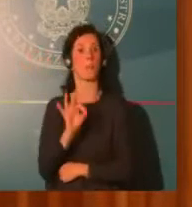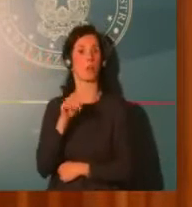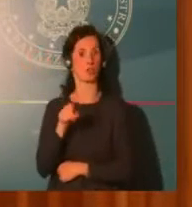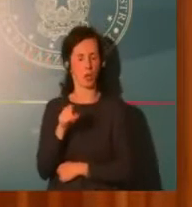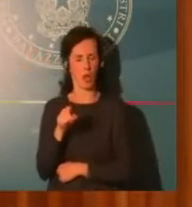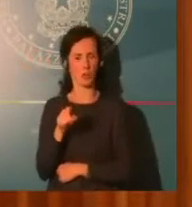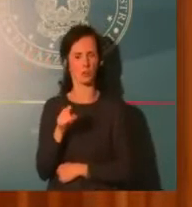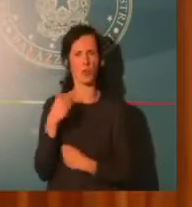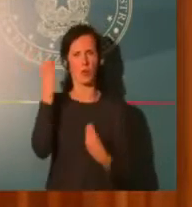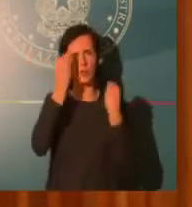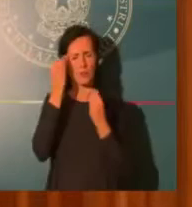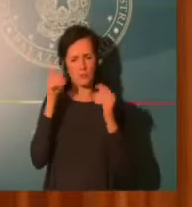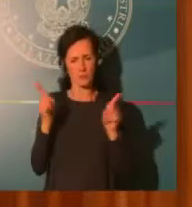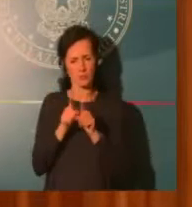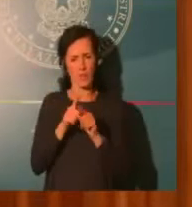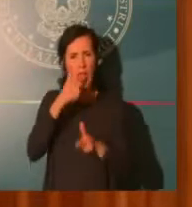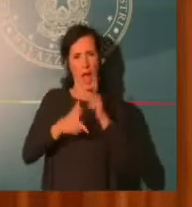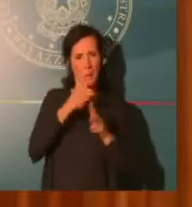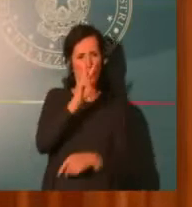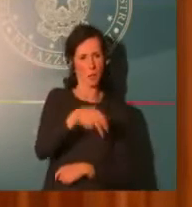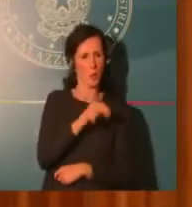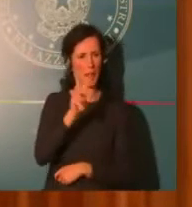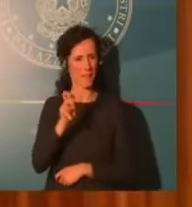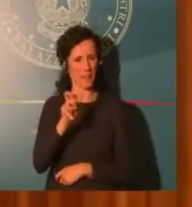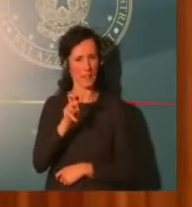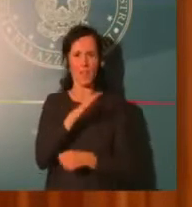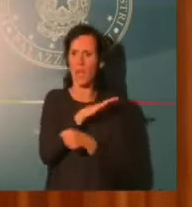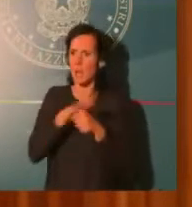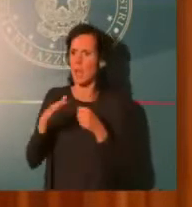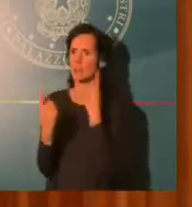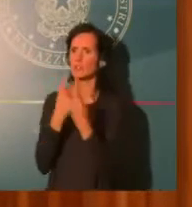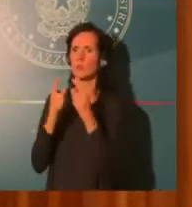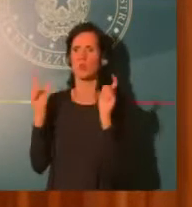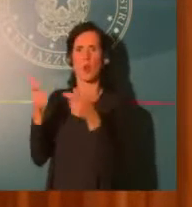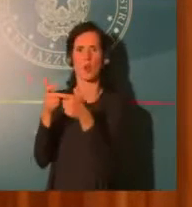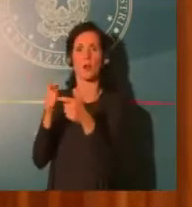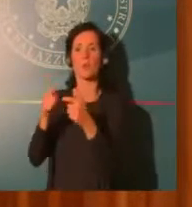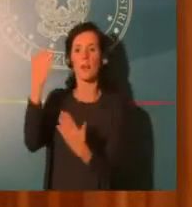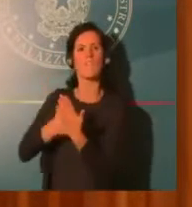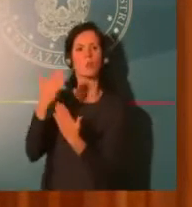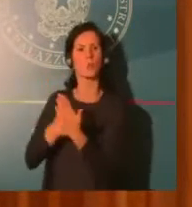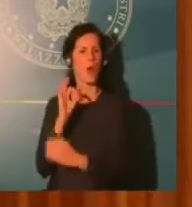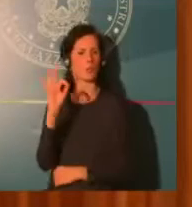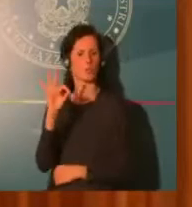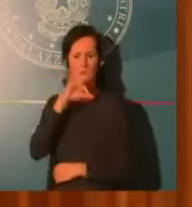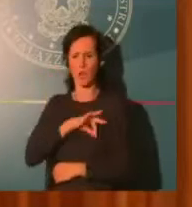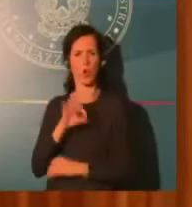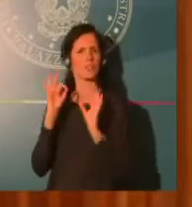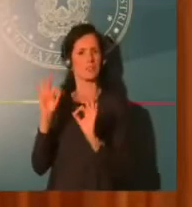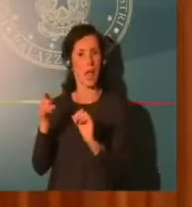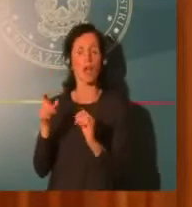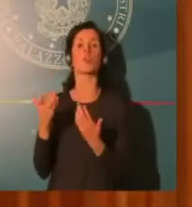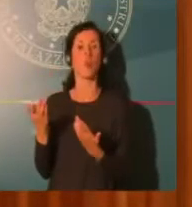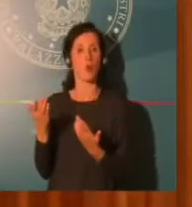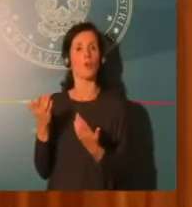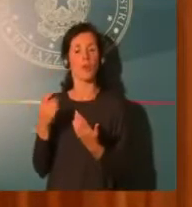zero, per cui gli importi che avevano ricevuto non erano relativi a una minor attività, ma un'attività totalmente ferma. E'